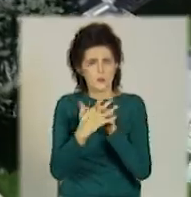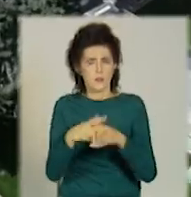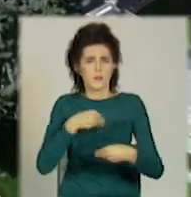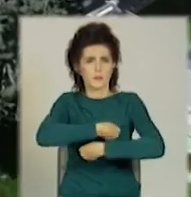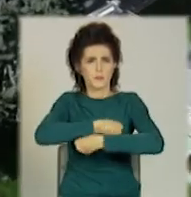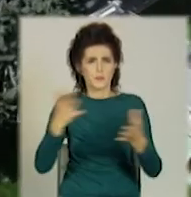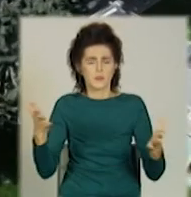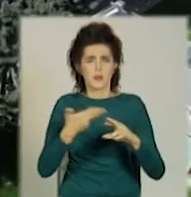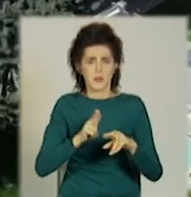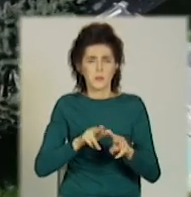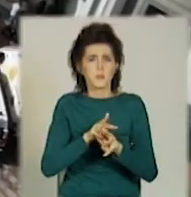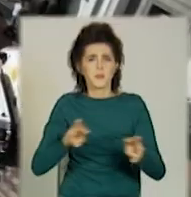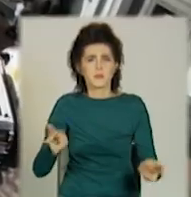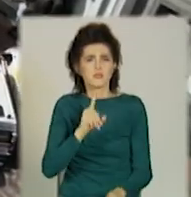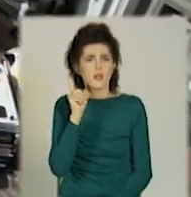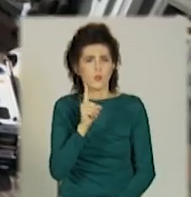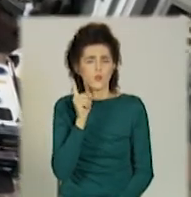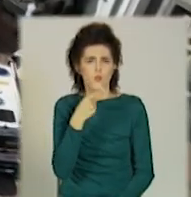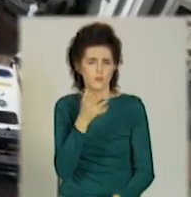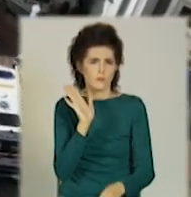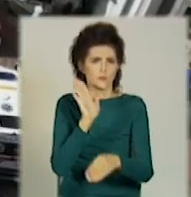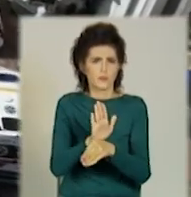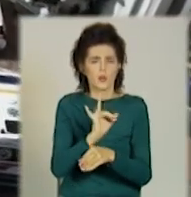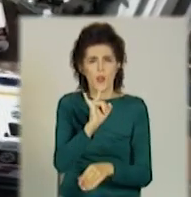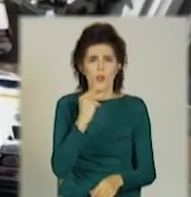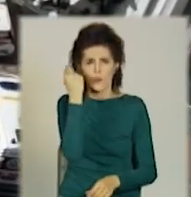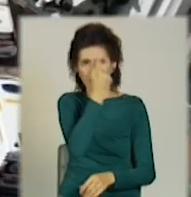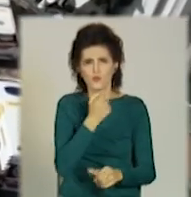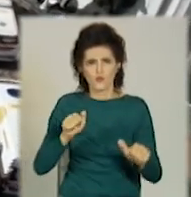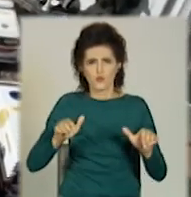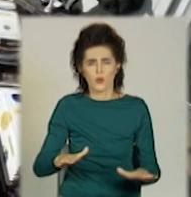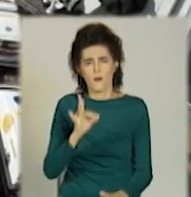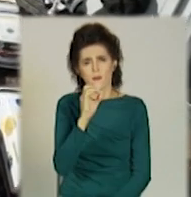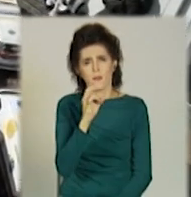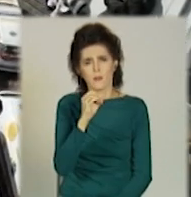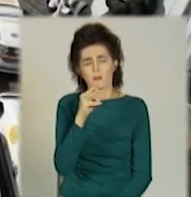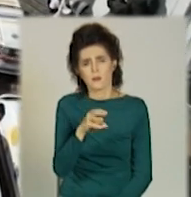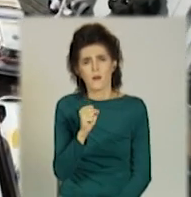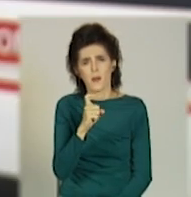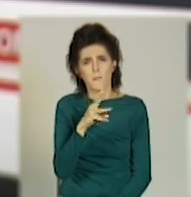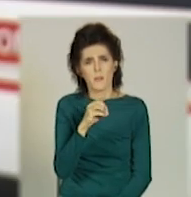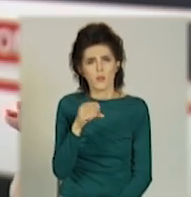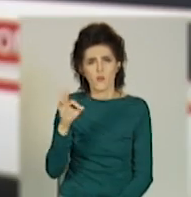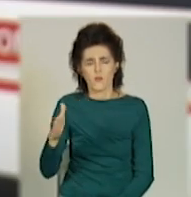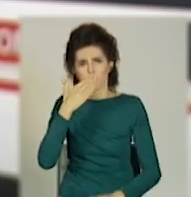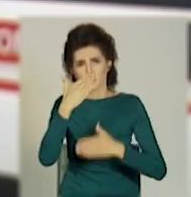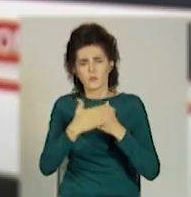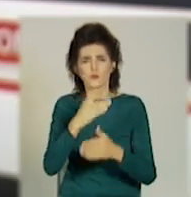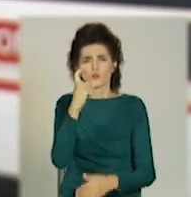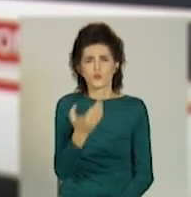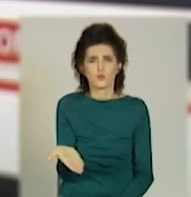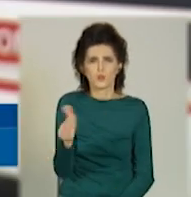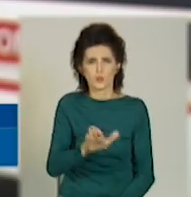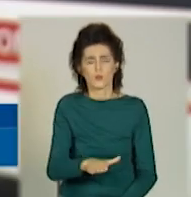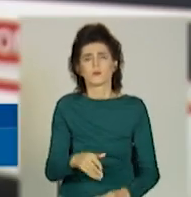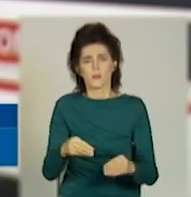ініціатива президента Володимира Зеленського та особисте рішення Ріната Ахметова. Своєобразний екватор, 100 машин уїхали